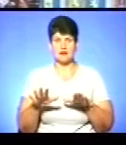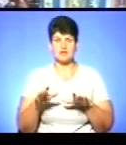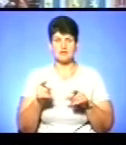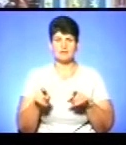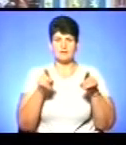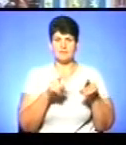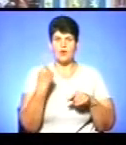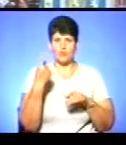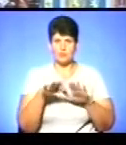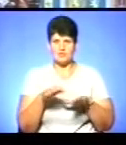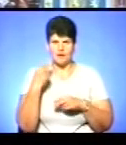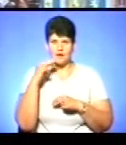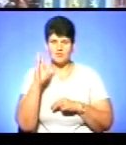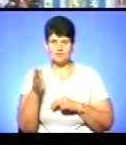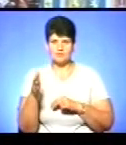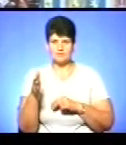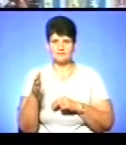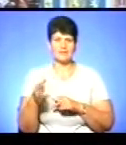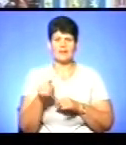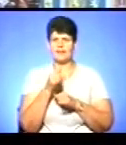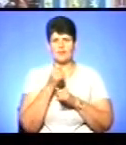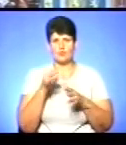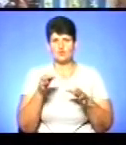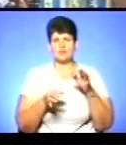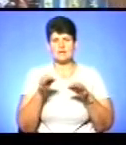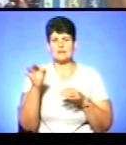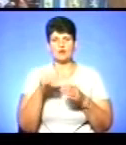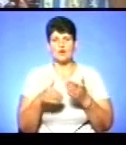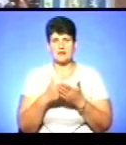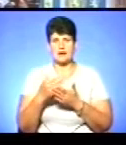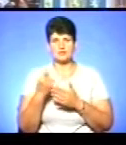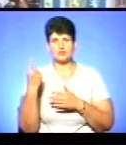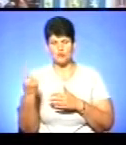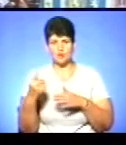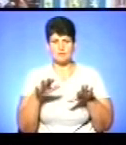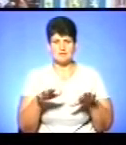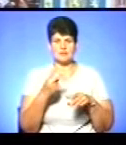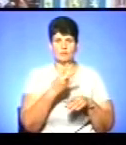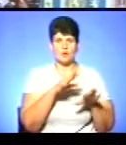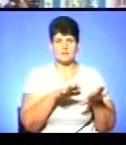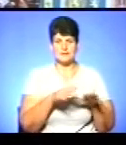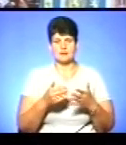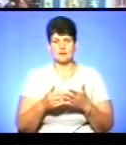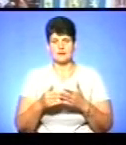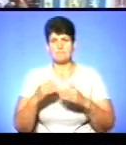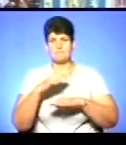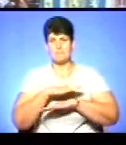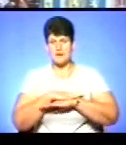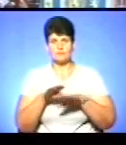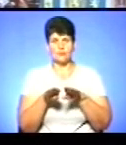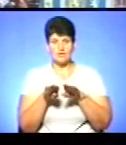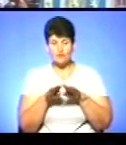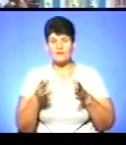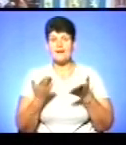все краще буде. Ну, скажімо так, не можу я судити про якість одномісних парти і двохмісних порівнювати.